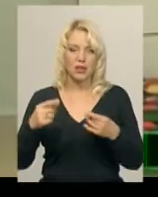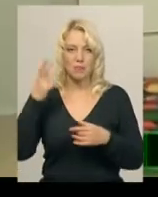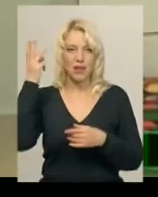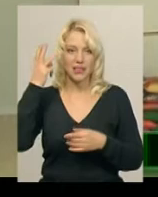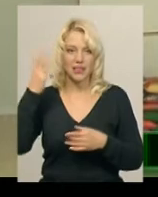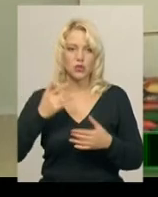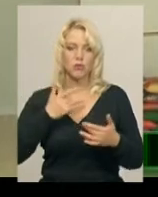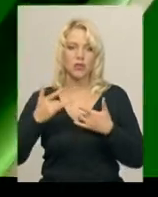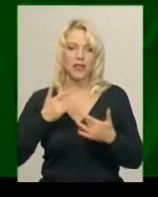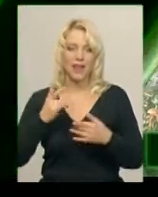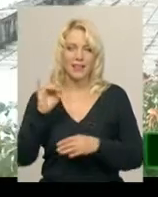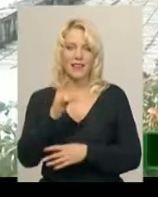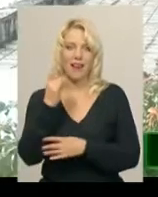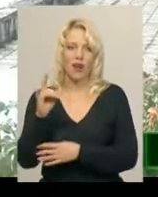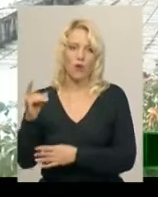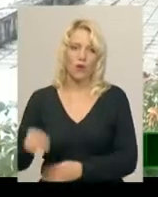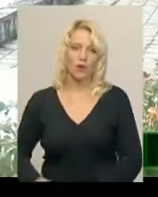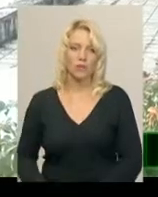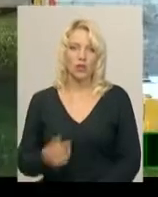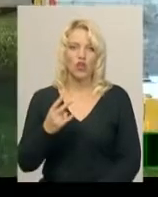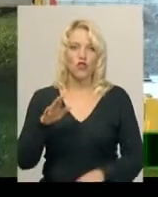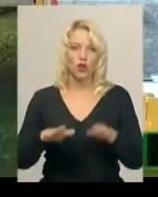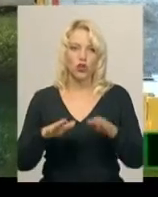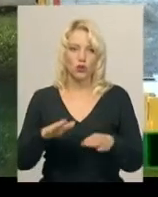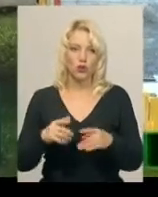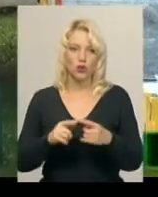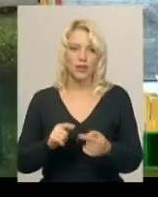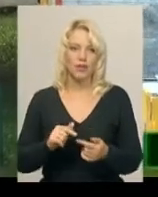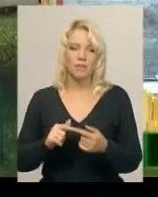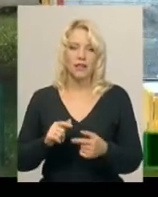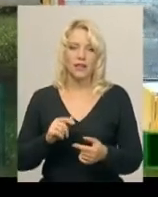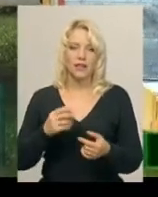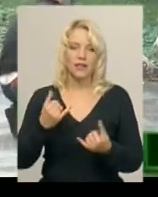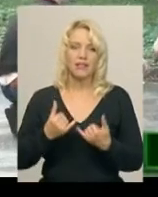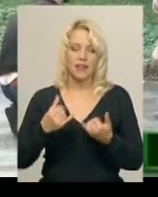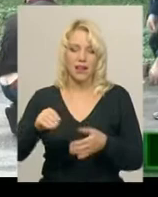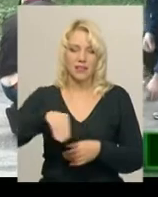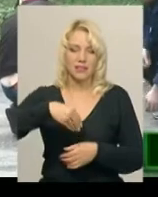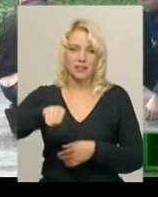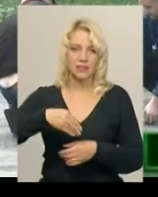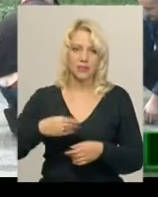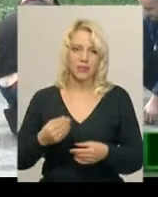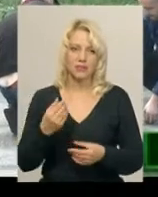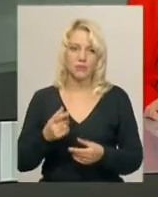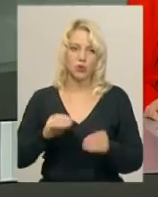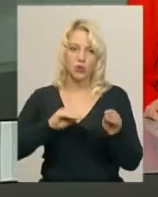обласному театрі для льок дивень. Двотонні антивандальні столи для гривності літаніс встановлюють у Хмельницькому.